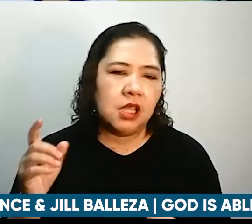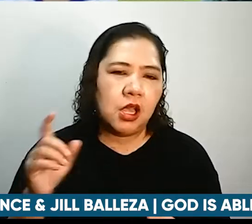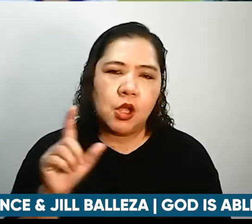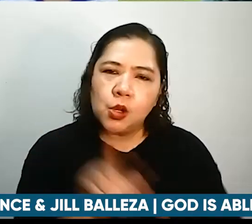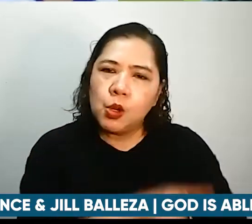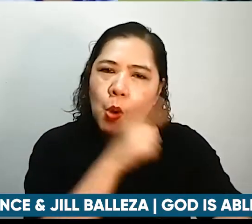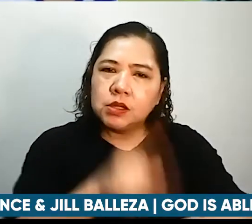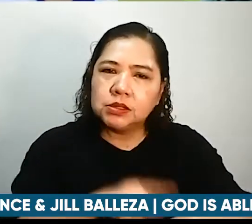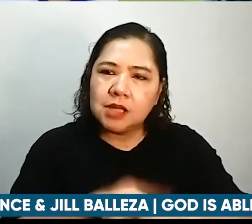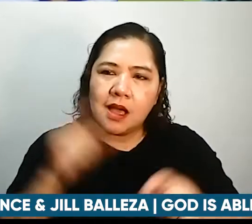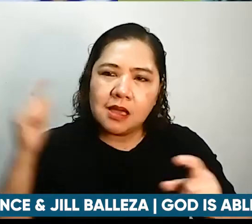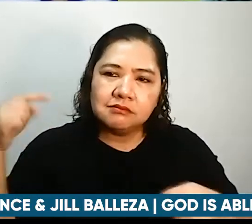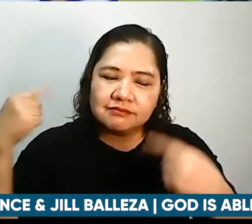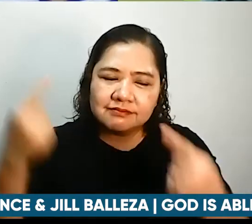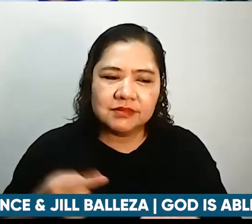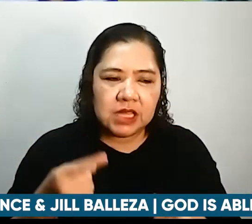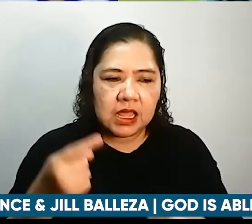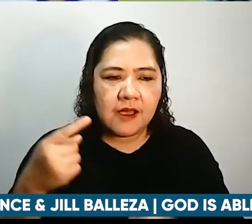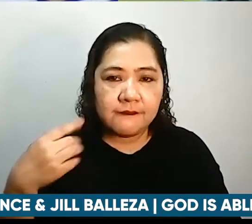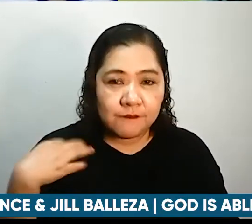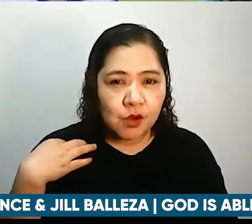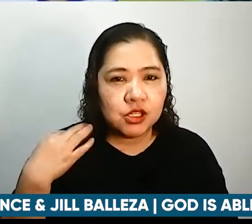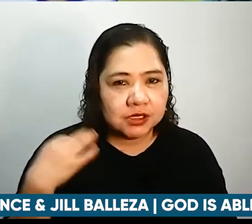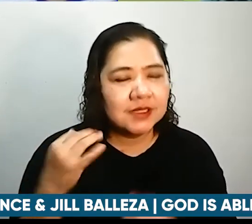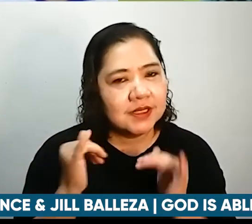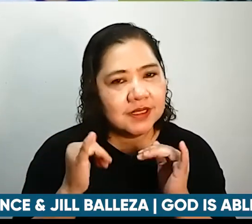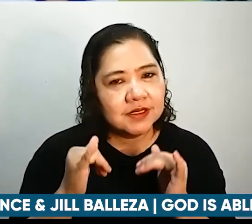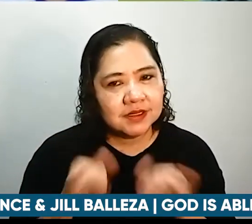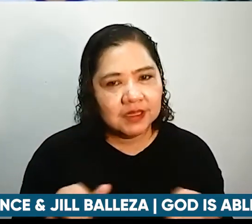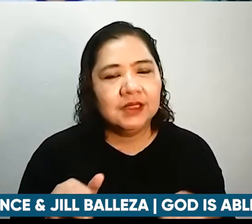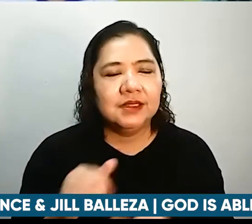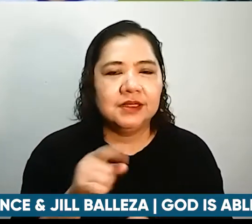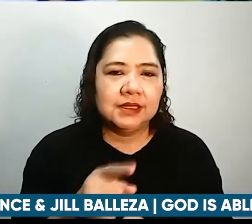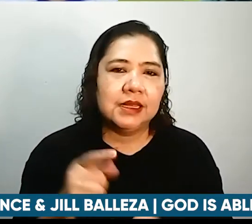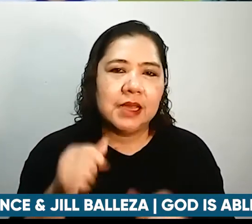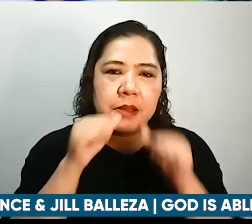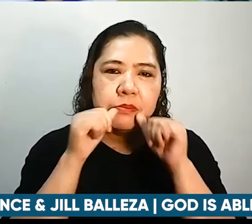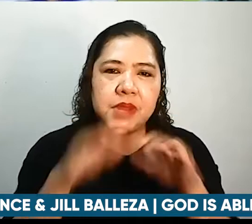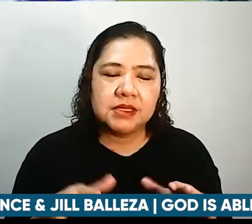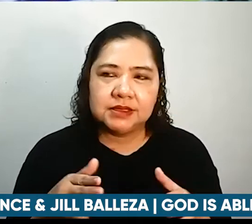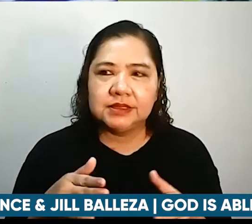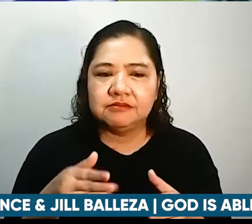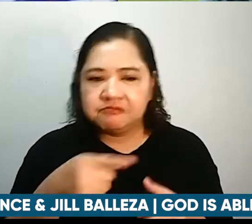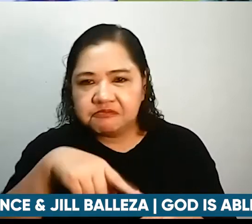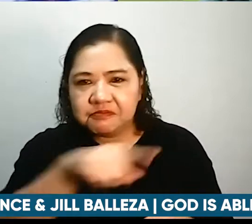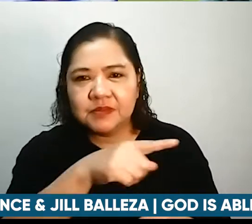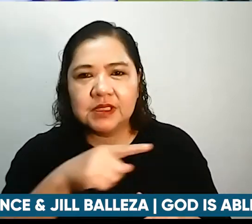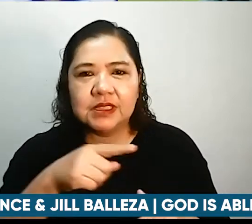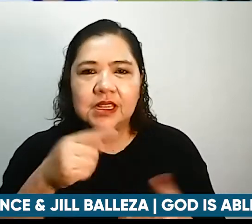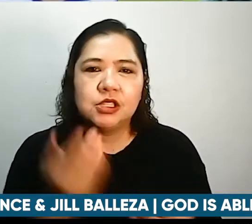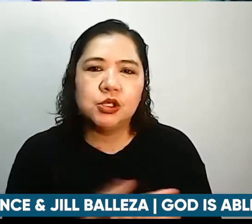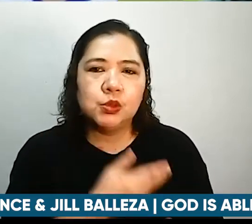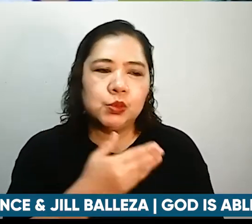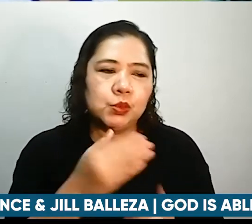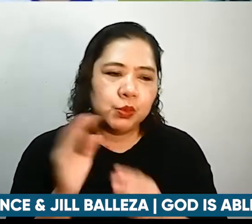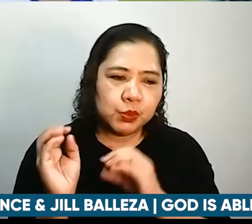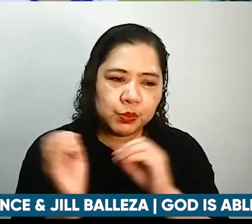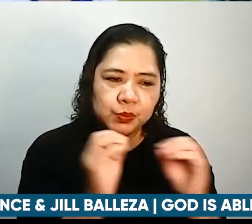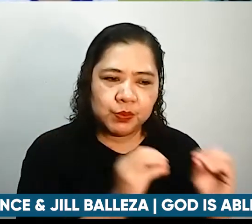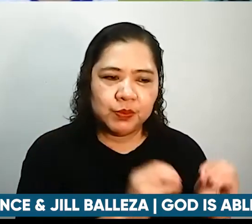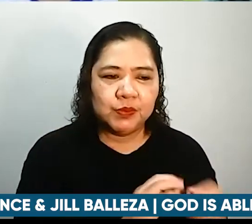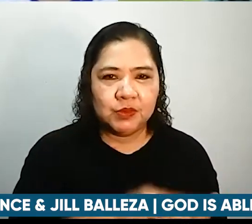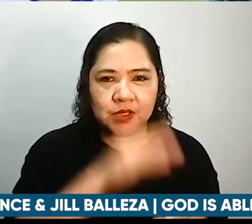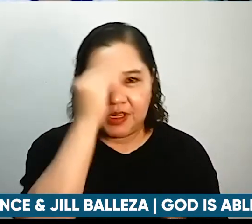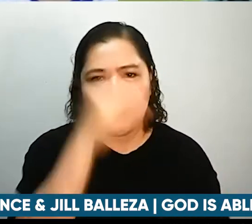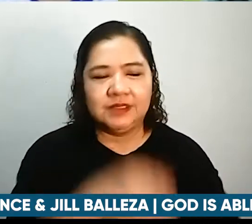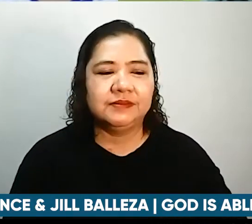Jill paging si Trina binibless pa rin sila ni Lord ng new wisdom new learning para mag-improve ang quality of life nila napapansin ko ano